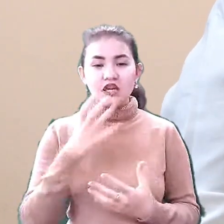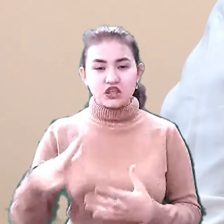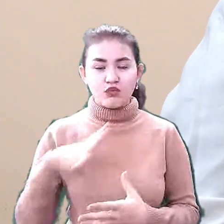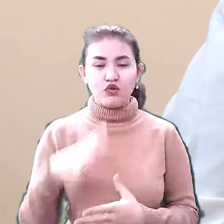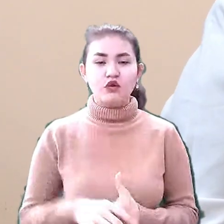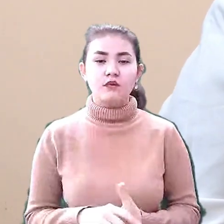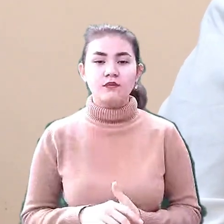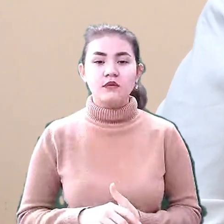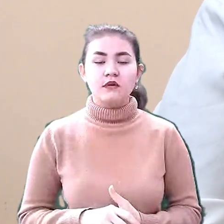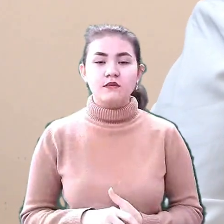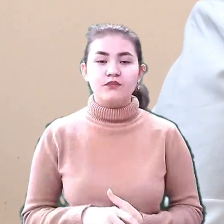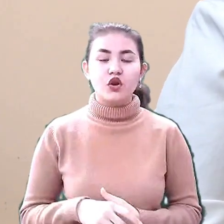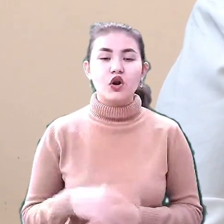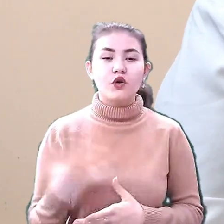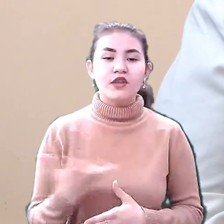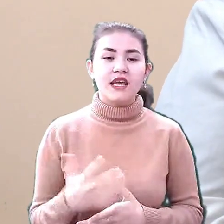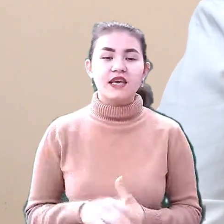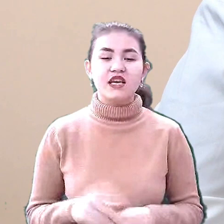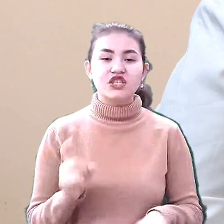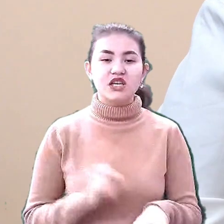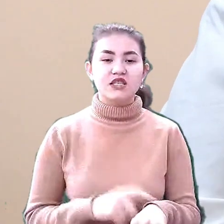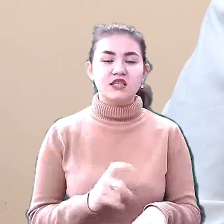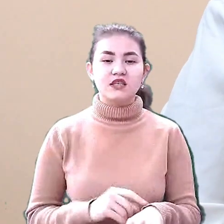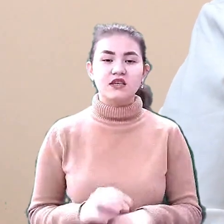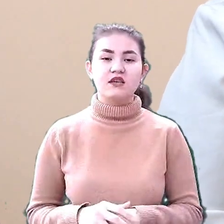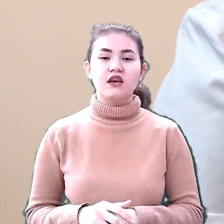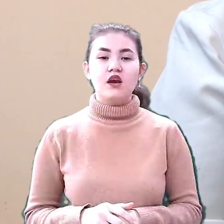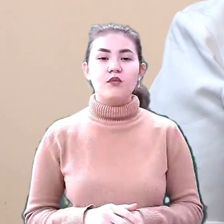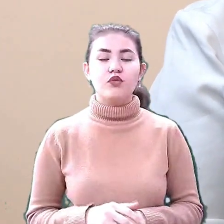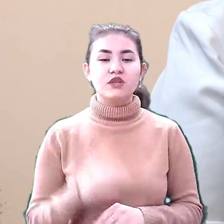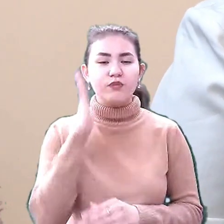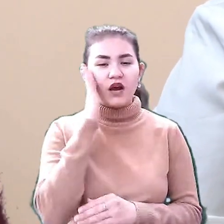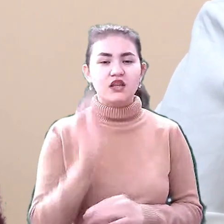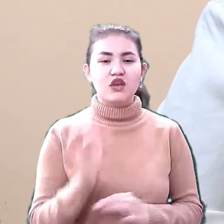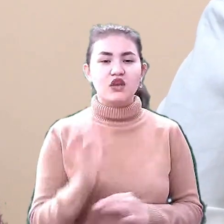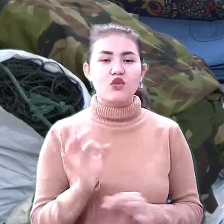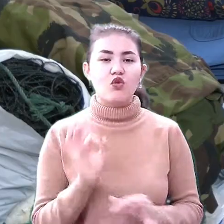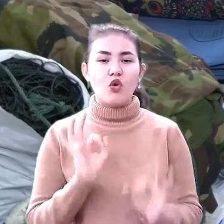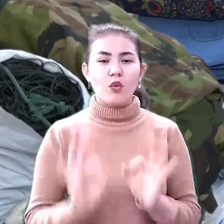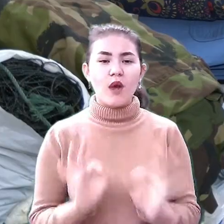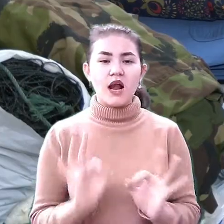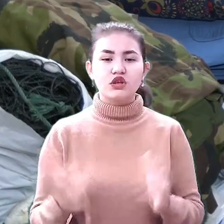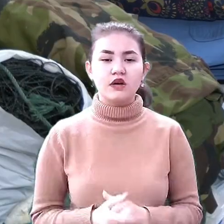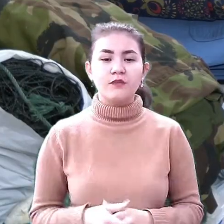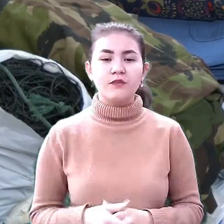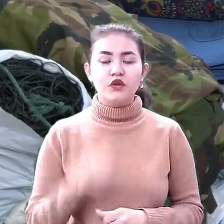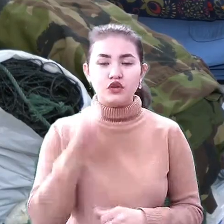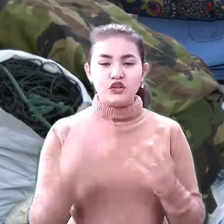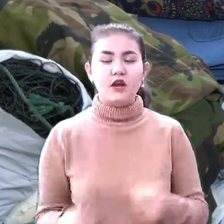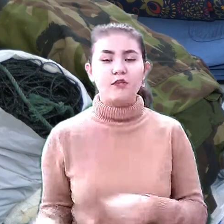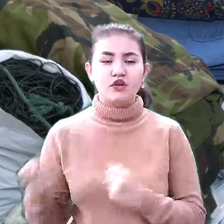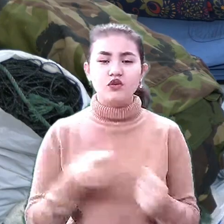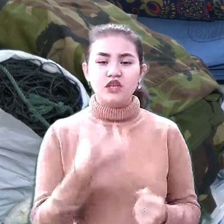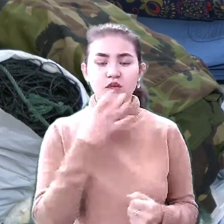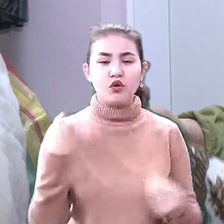І хоч деякі часи поспати на нормальних подушках. Щодня сюди приносять теплий